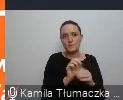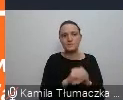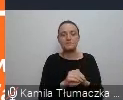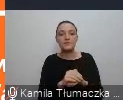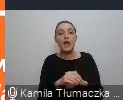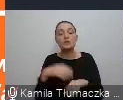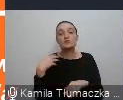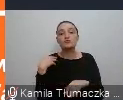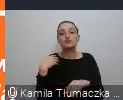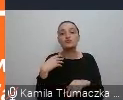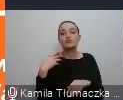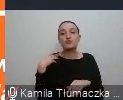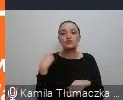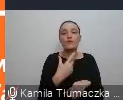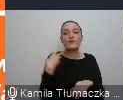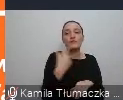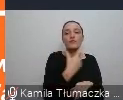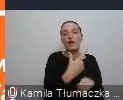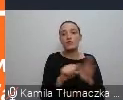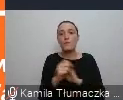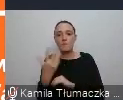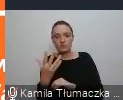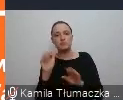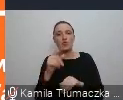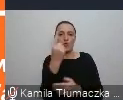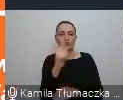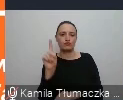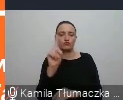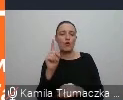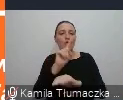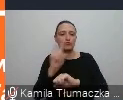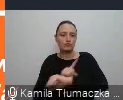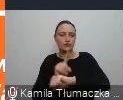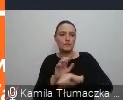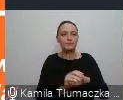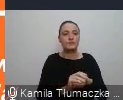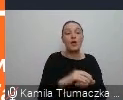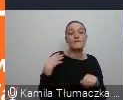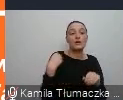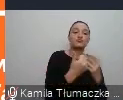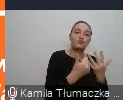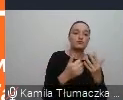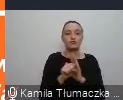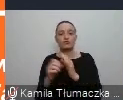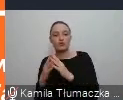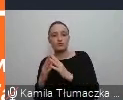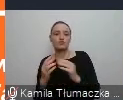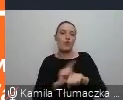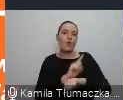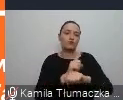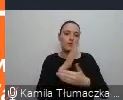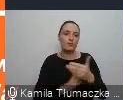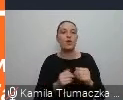dziecka od dwa do pięć to jest już godzina, w przypadku dziecka sześć, dziesięć, półtorej godziny i w przypadku dziecka